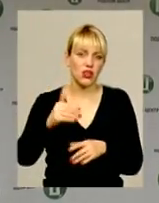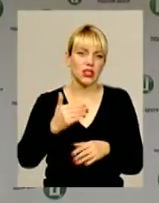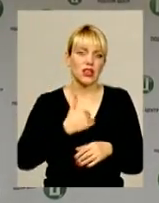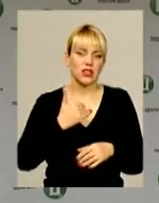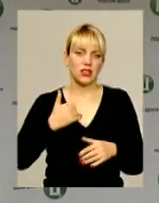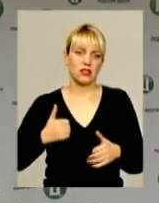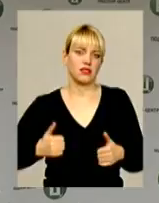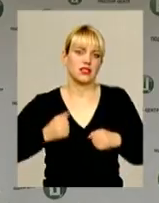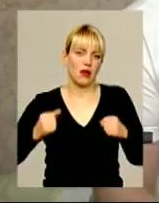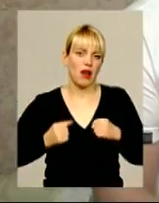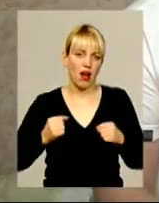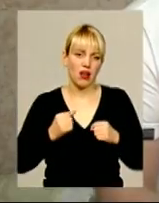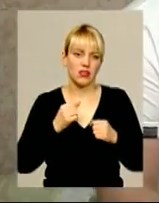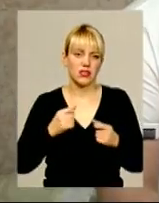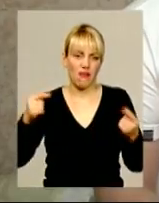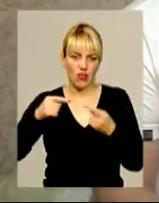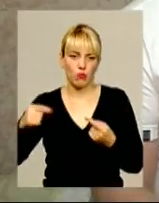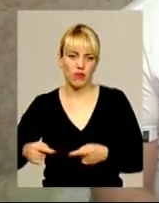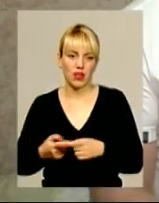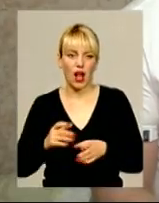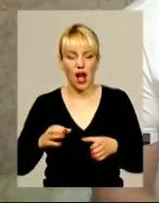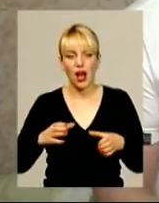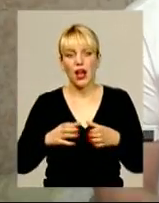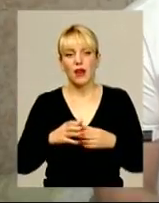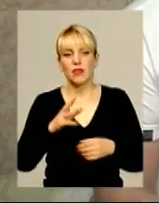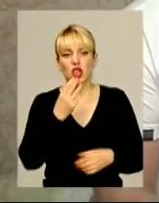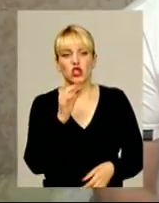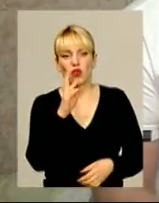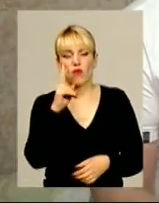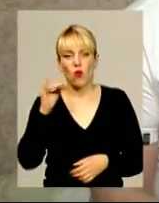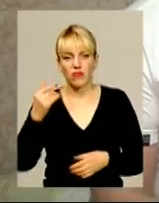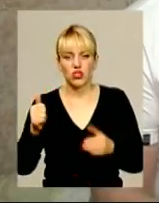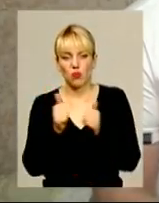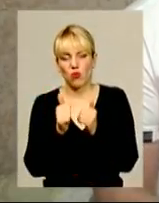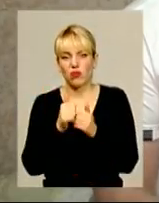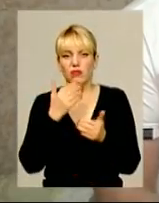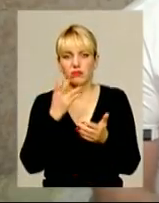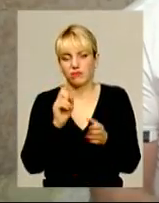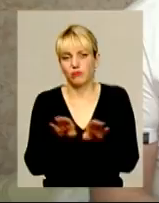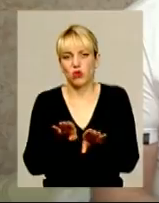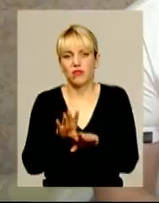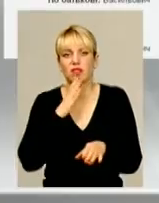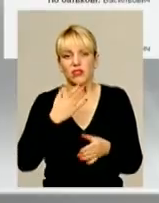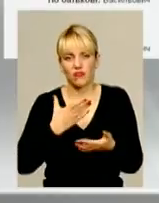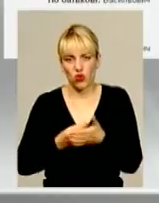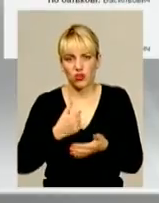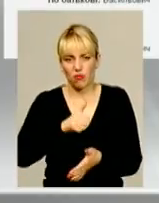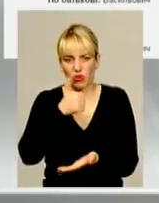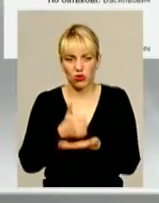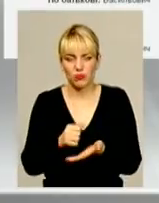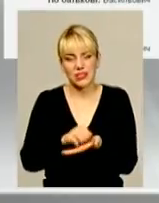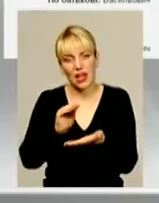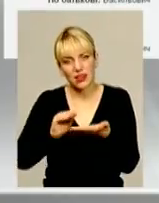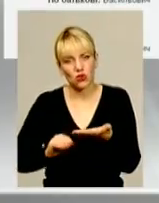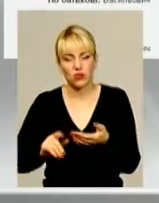відповідати один одному. А от партійний соратник Гереге Андрій Шенькович у порівнянні зі своїм патроном задекларував доволі скромні